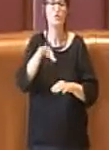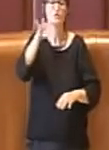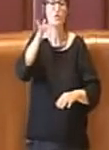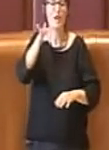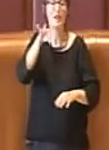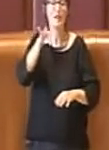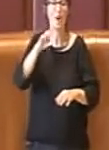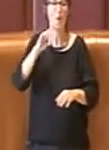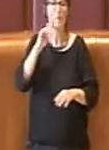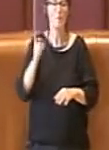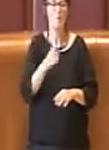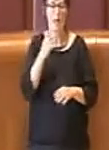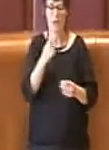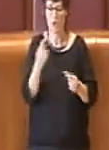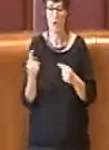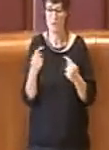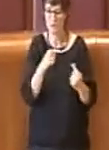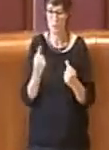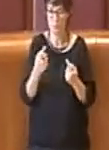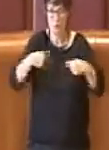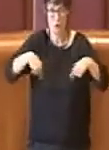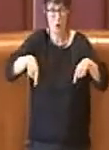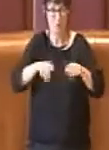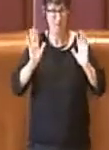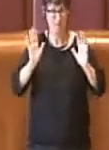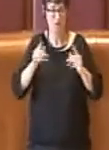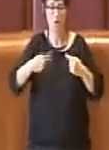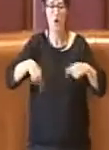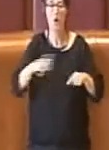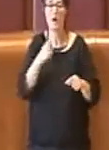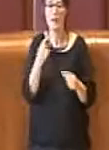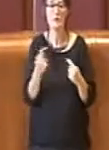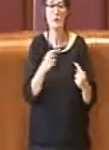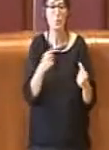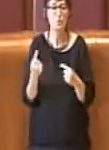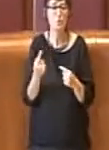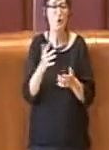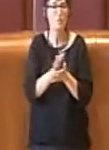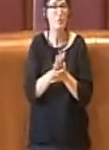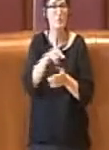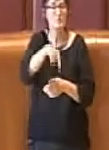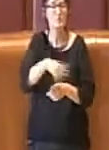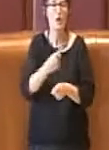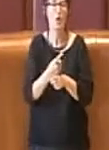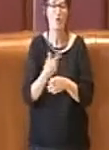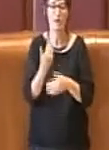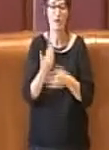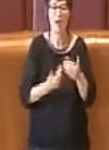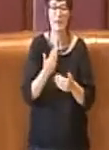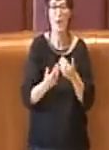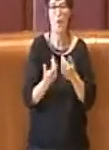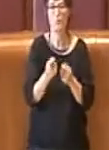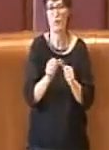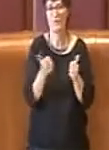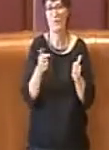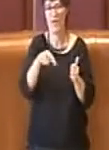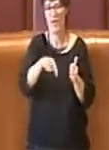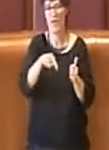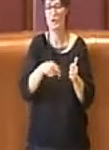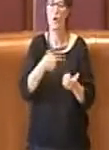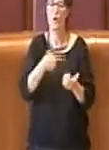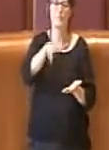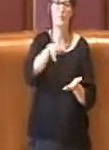discussione e in commissione che dovessero seguire un iter diverso dall'artifica, ma